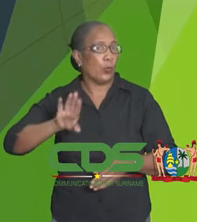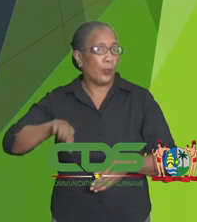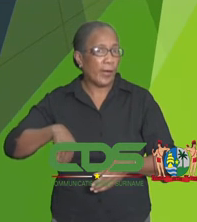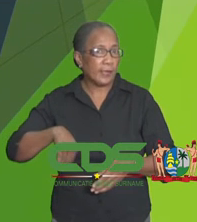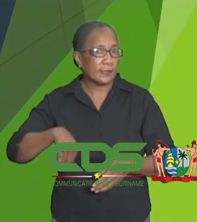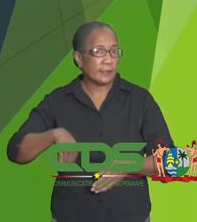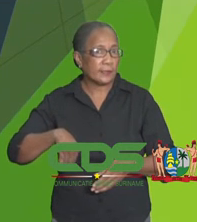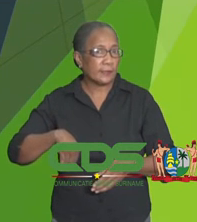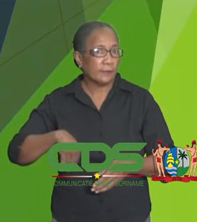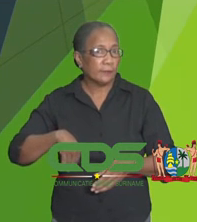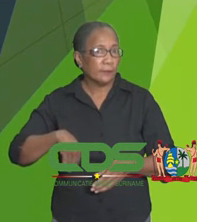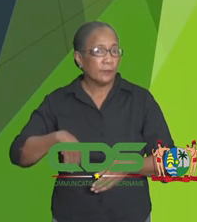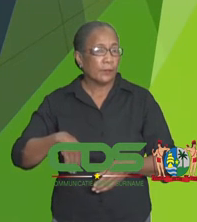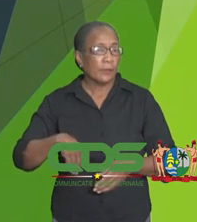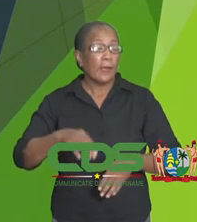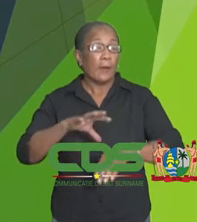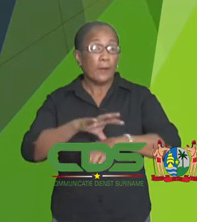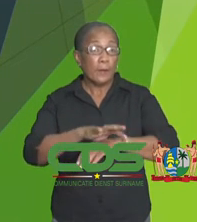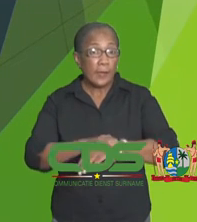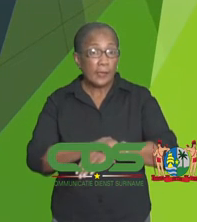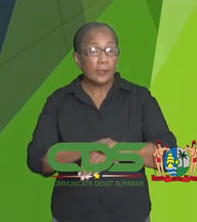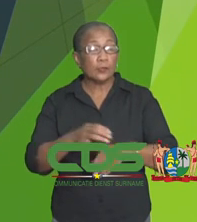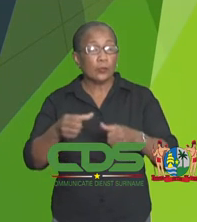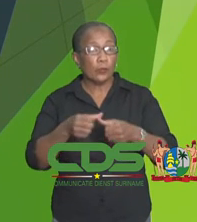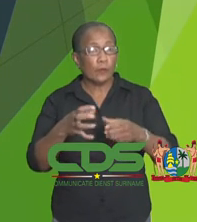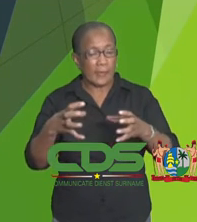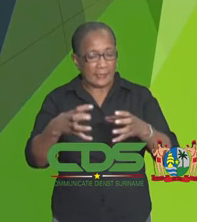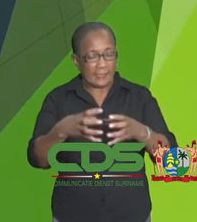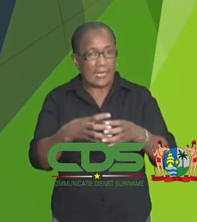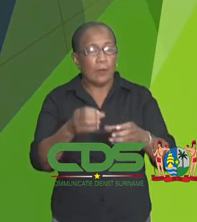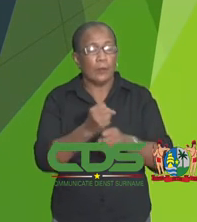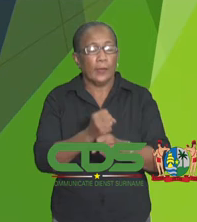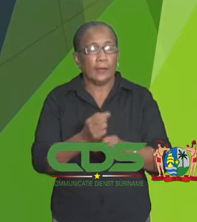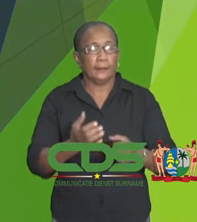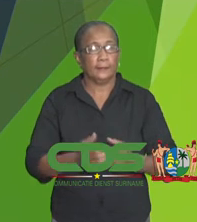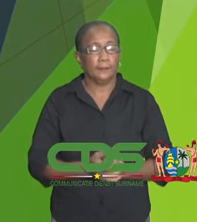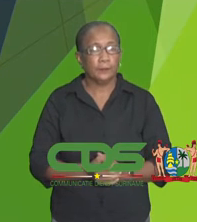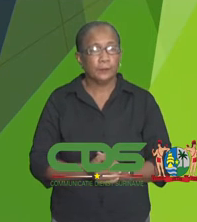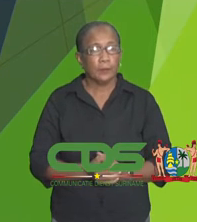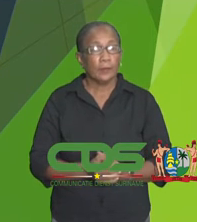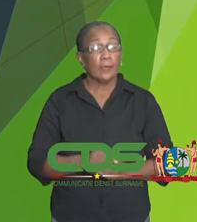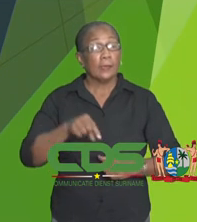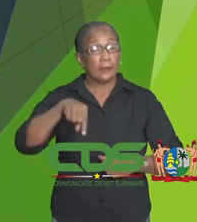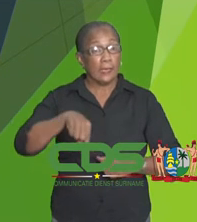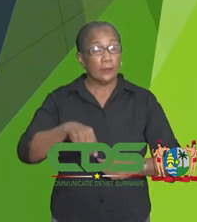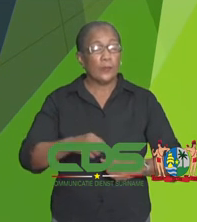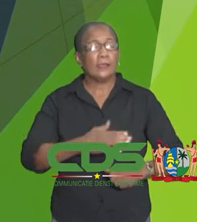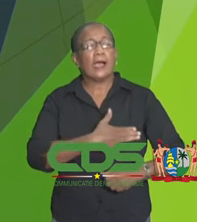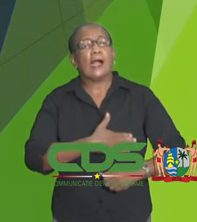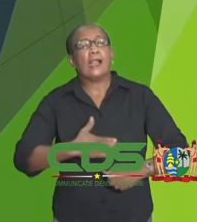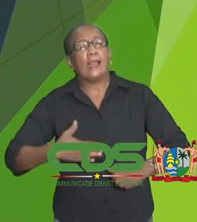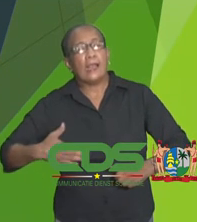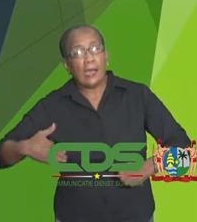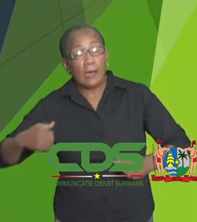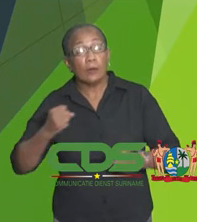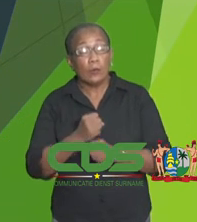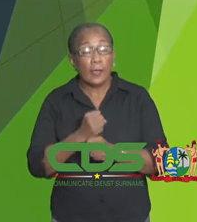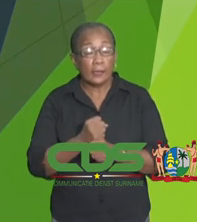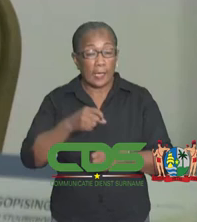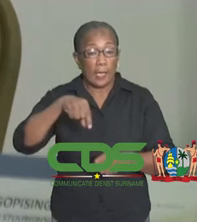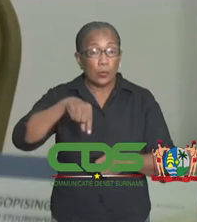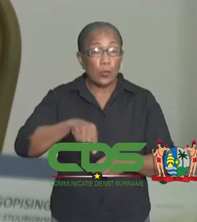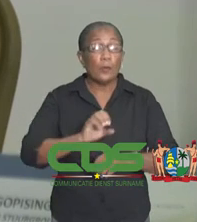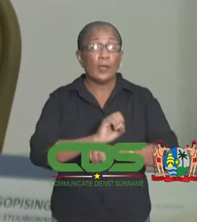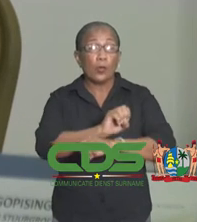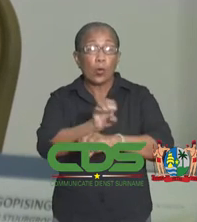ook de baby's toegevoegd. Want het is onlosmakelijk aan elkaar verbonden. Dus daar zijn we al jaren mee bezig. En nu